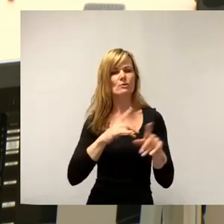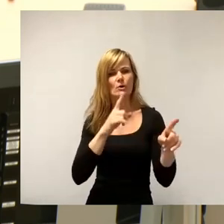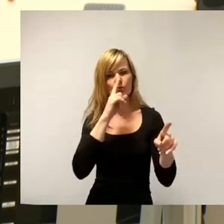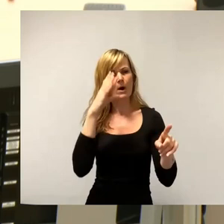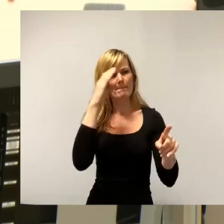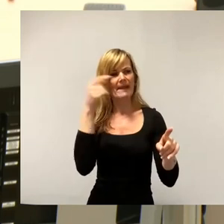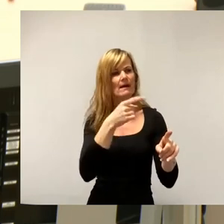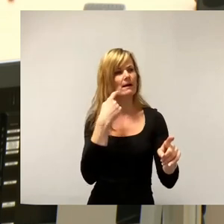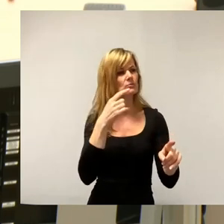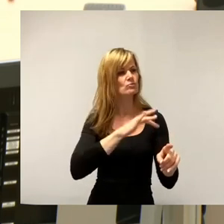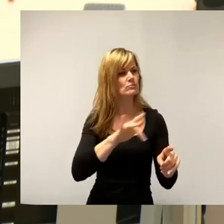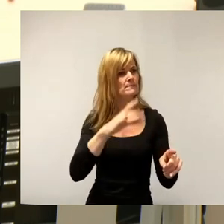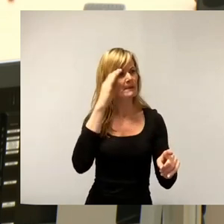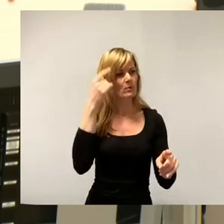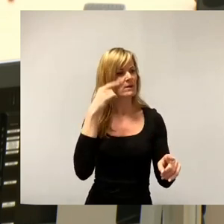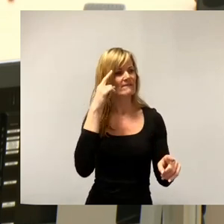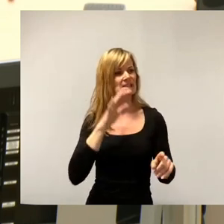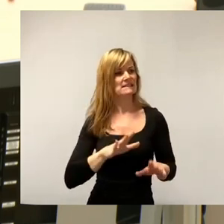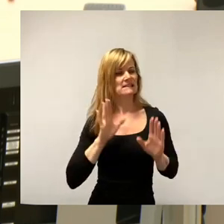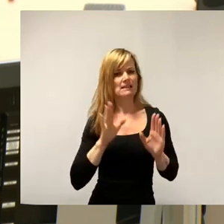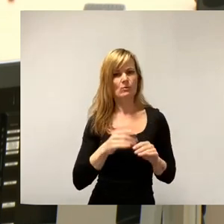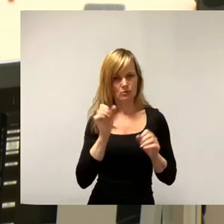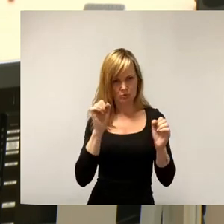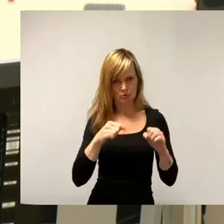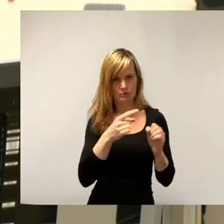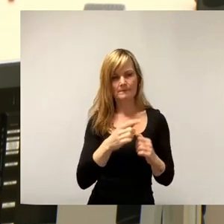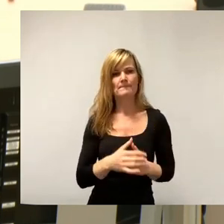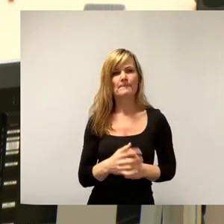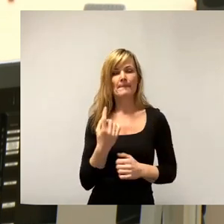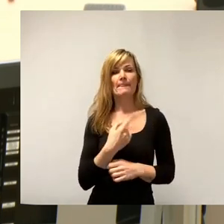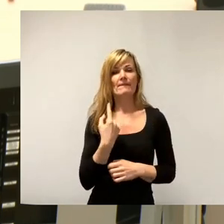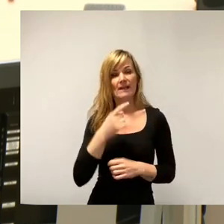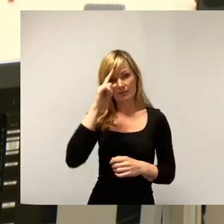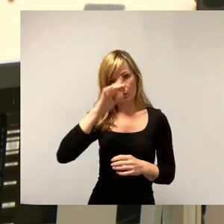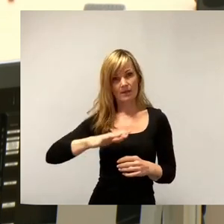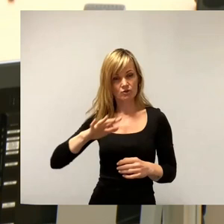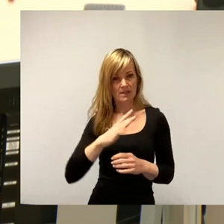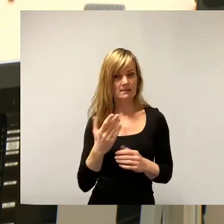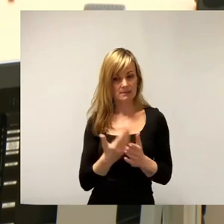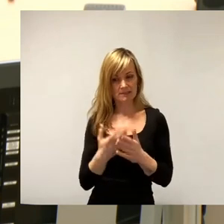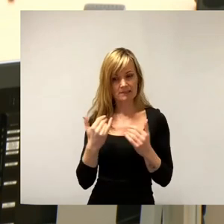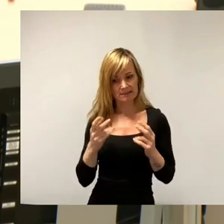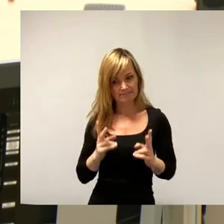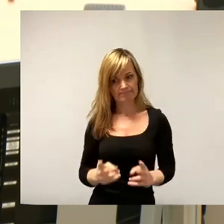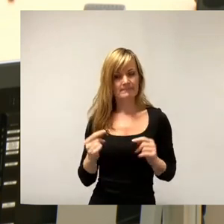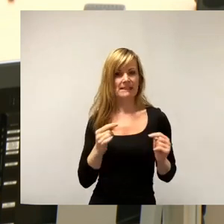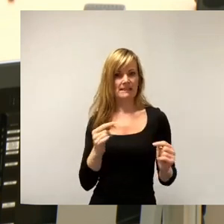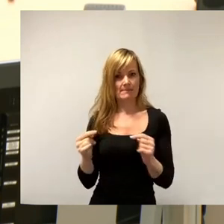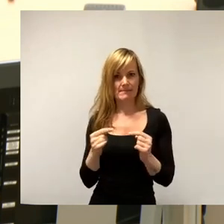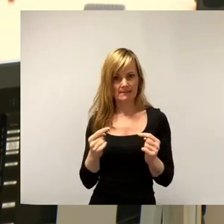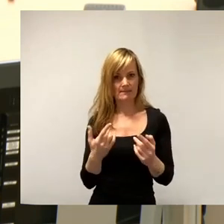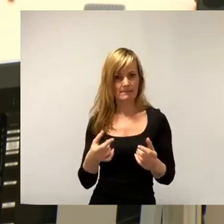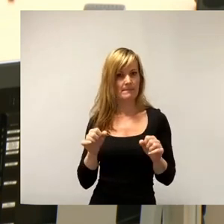Ich weiß nicht, ja, zugestimmt. Wir führen hier in Deutschland zu Recht eine Debatte. Kann es denn sein, dass wir einen